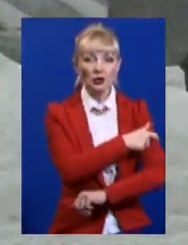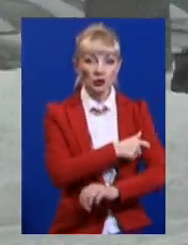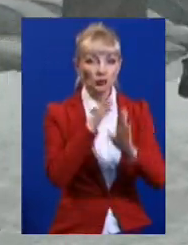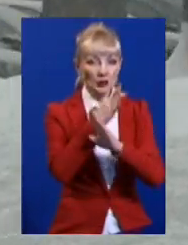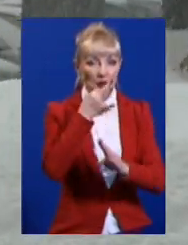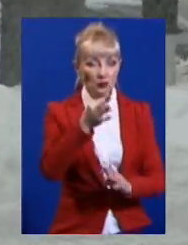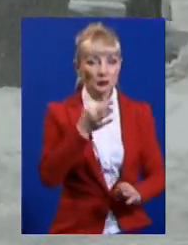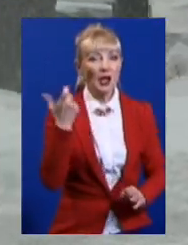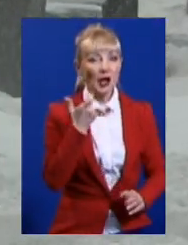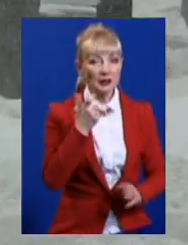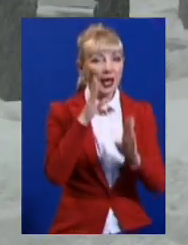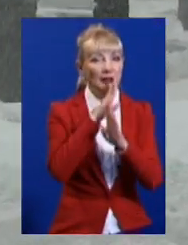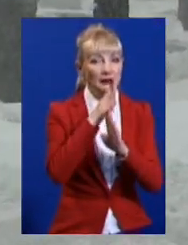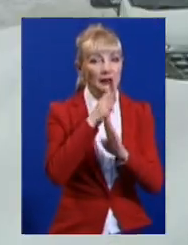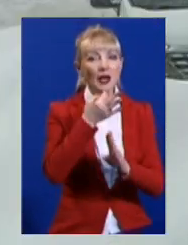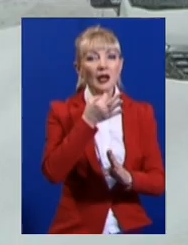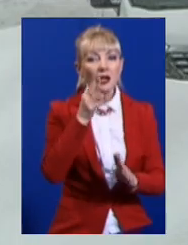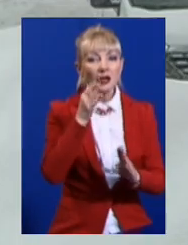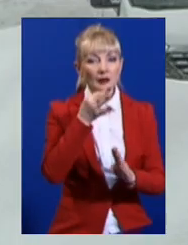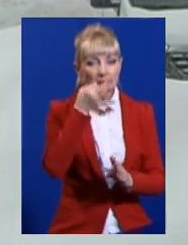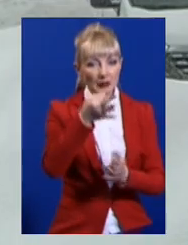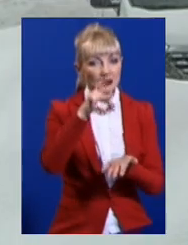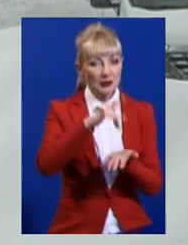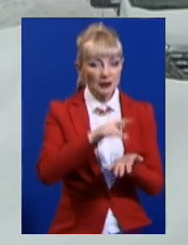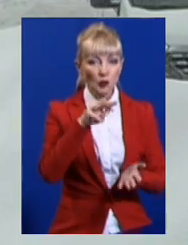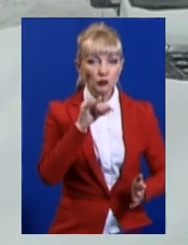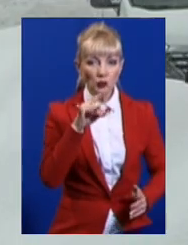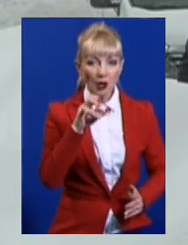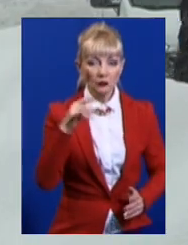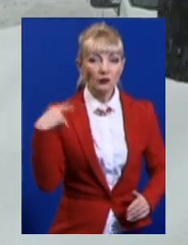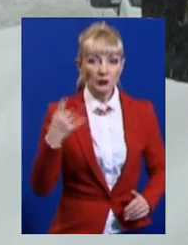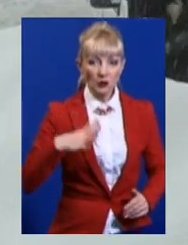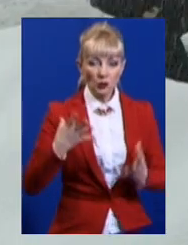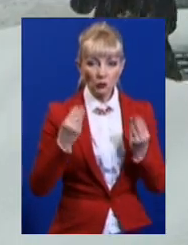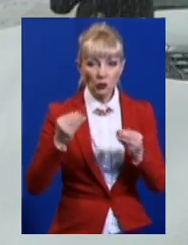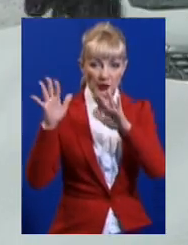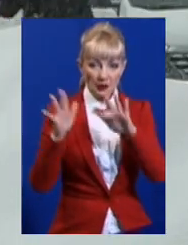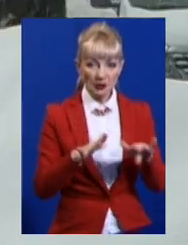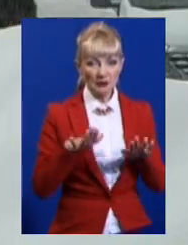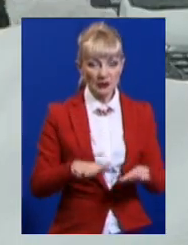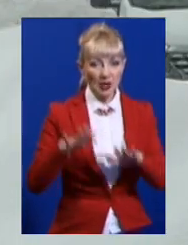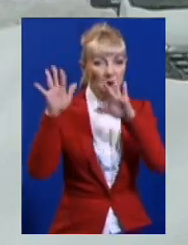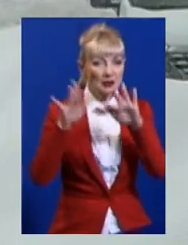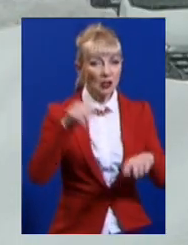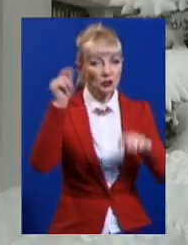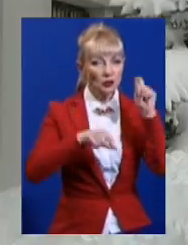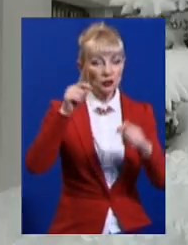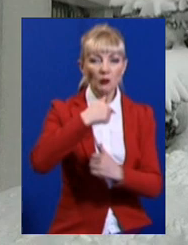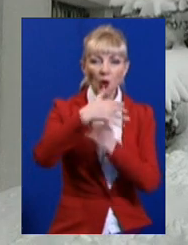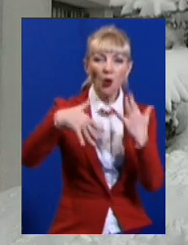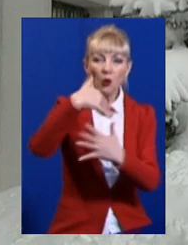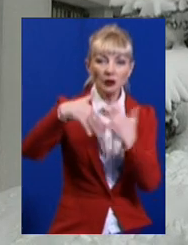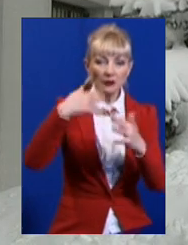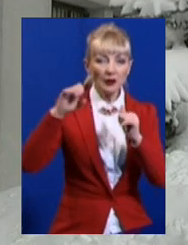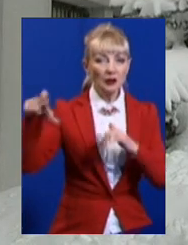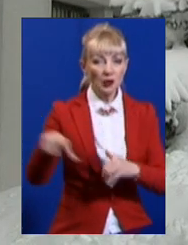Харківського гідрометцентру Валентина Муратова. За її словами, в області очікують мокрий сніг, місцями сніг з дощем та хортовину. На